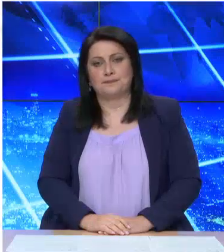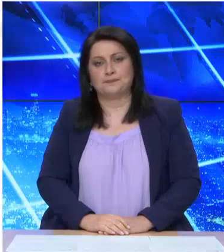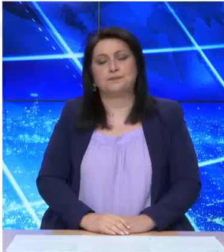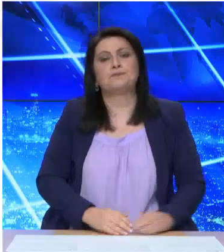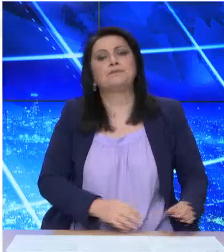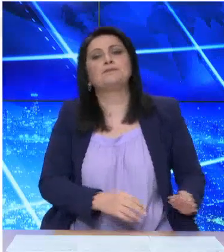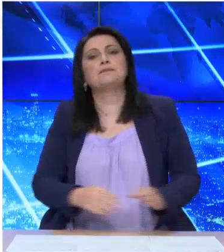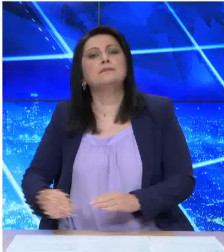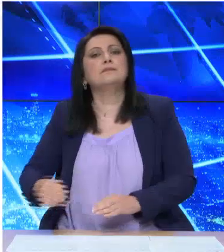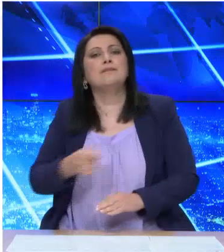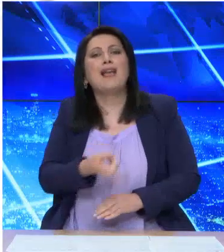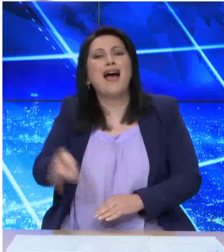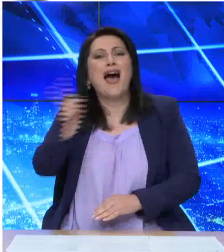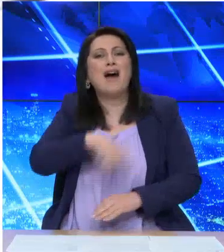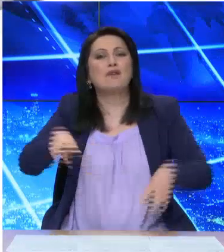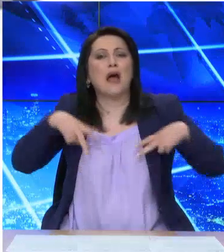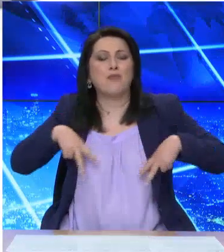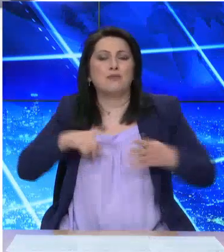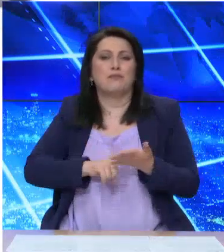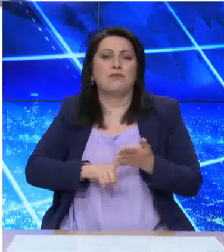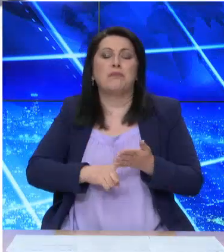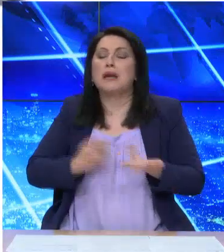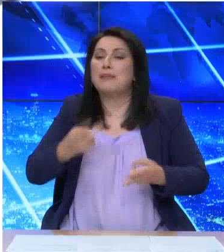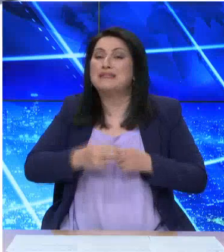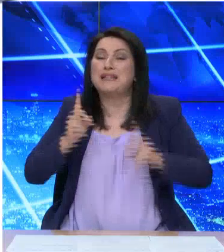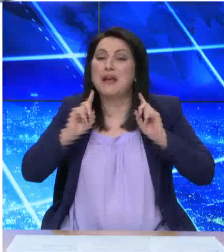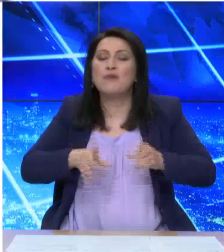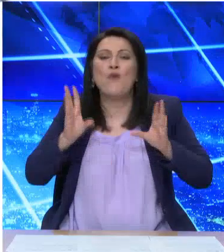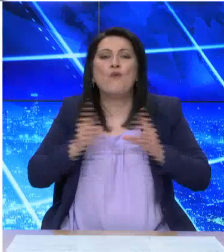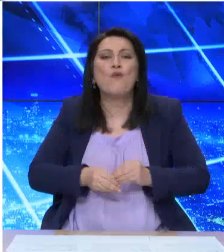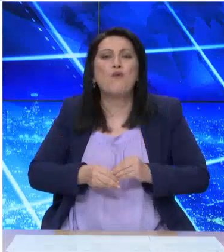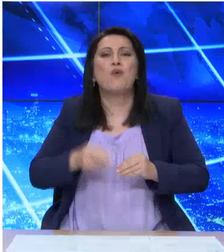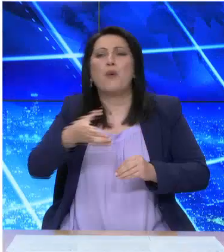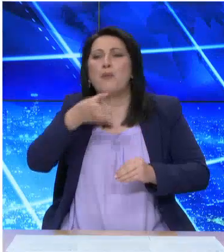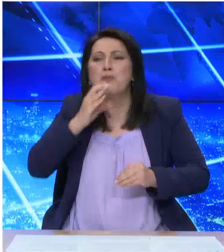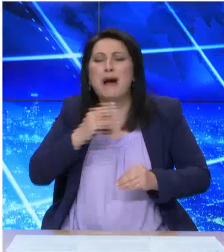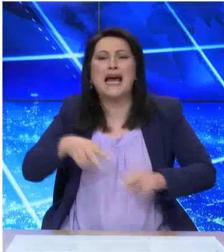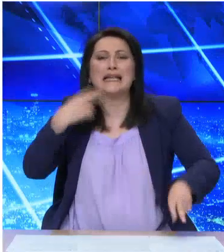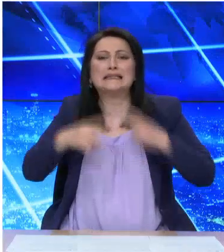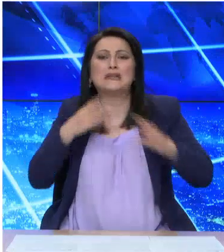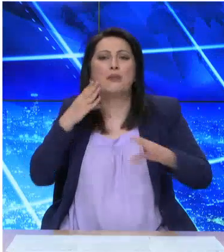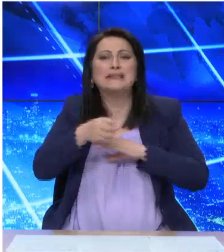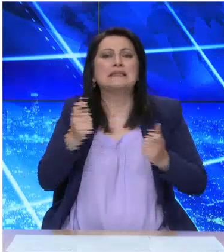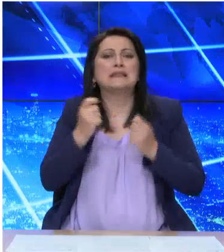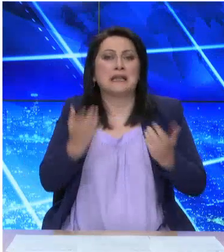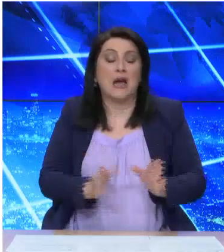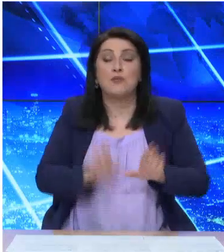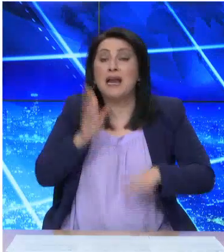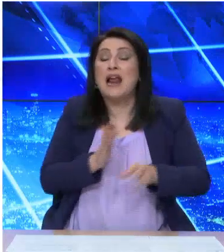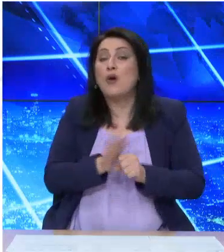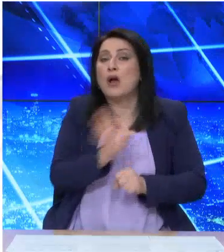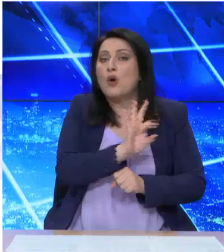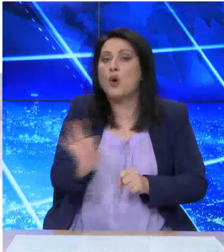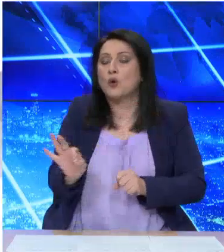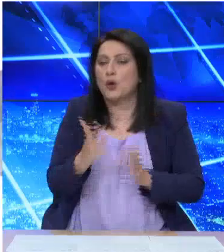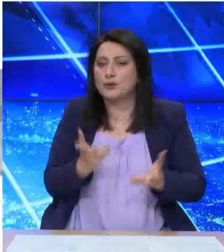Κρίσιμες αποφάσεις αύριο από την κυβέρνηση για τους εσωτερικούς χώρους ψυχαγωγίας, με βάση την πορεία των κρουσμάτων του COVID. Με βάση